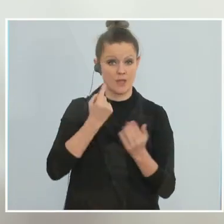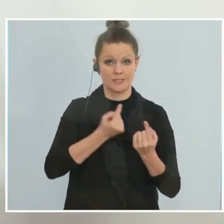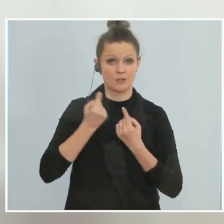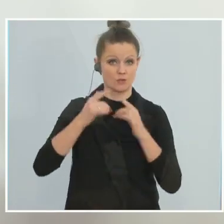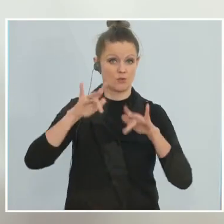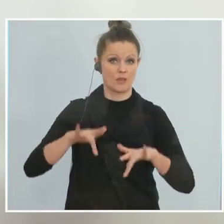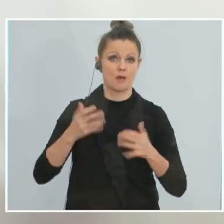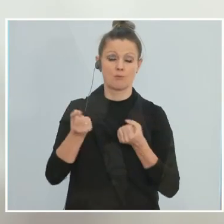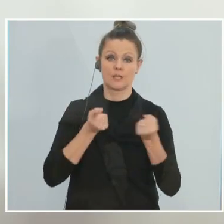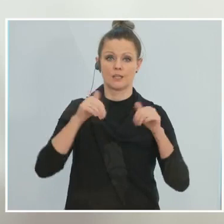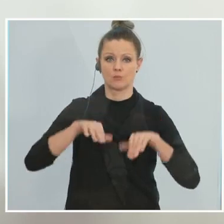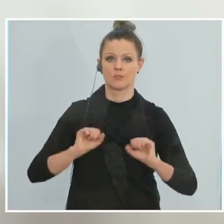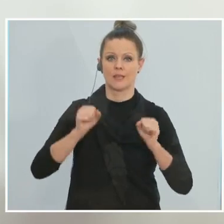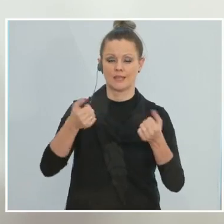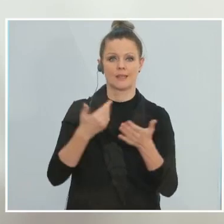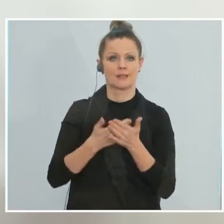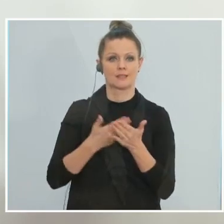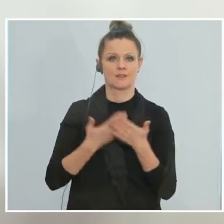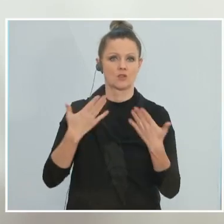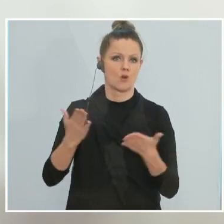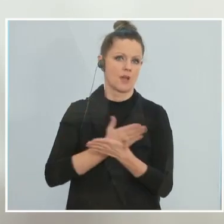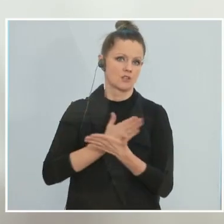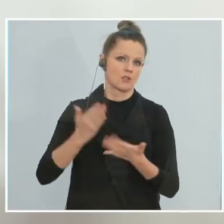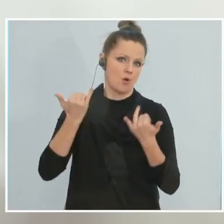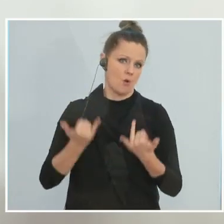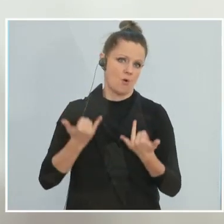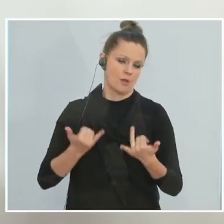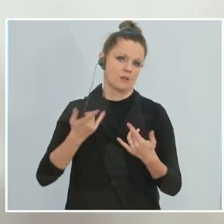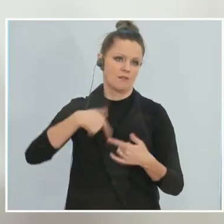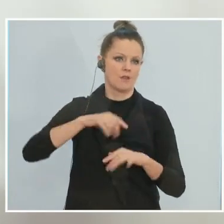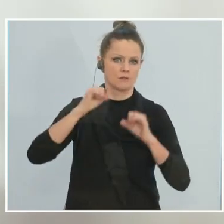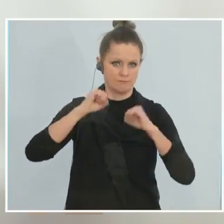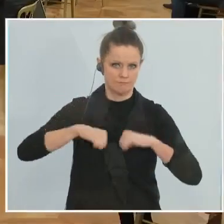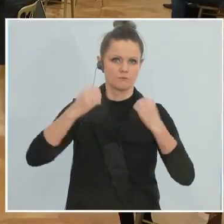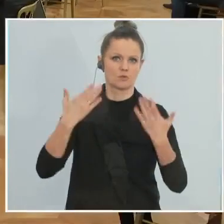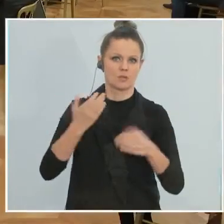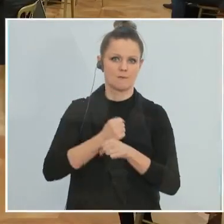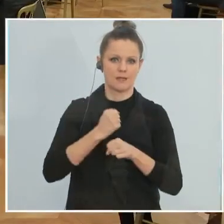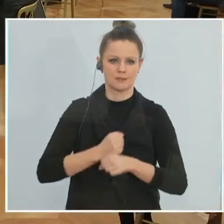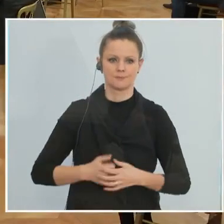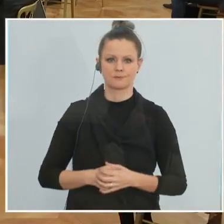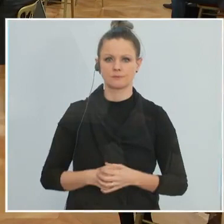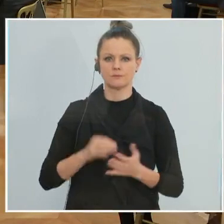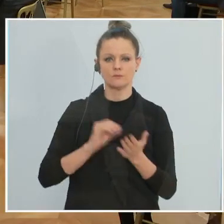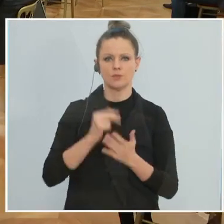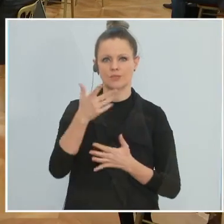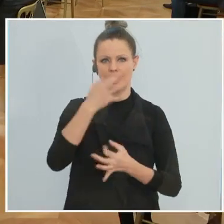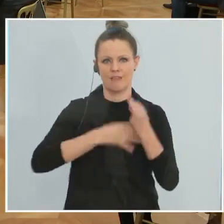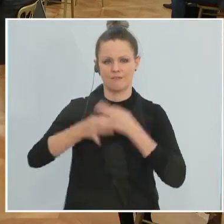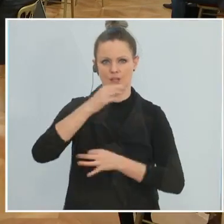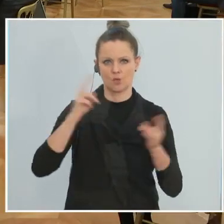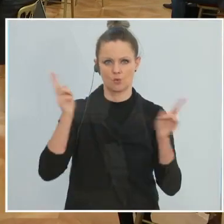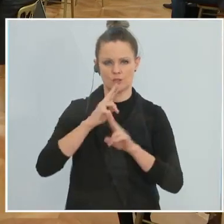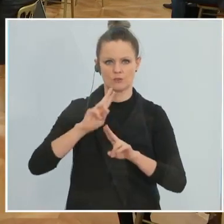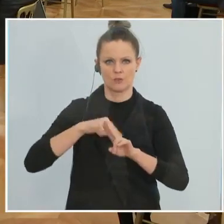Und deshalb ist diese Entscheidung gemeinsam heute von uns getroffen worden. Dankeschön. Dann gibt es noch drei Fragen, bitte. Kurze Fragen